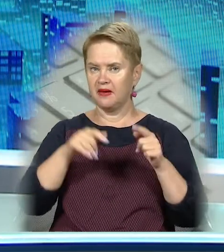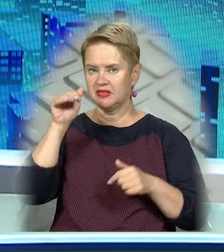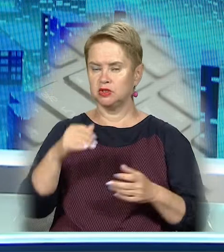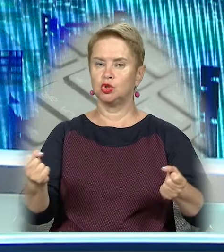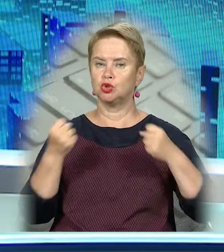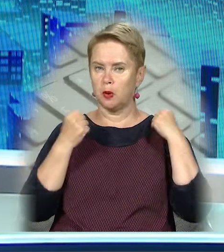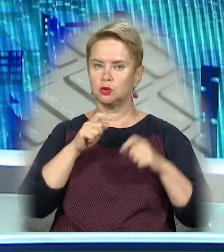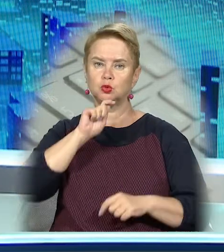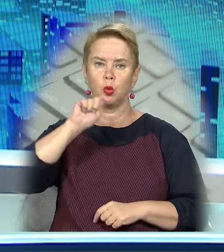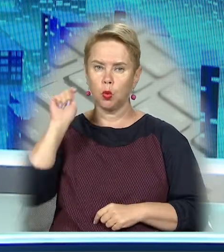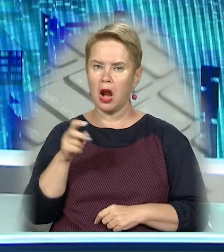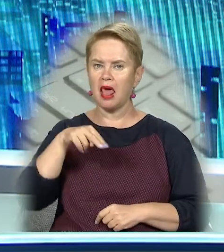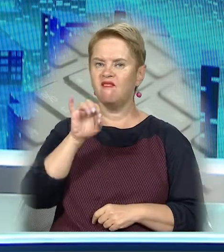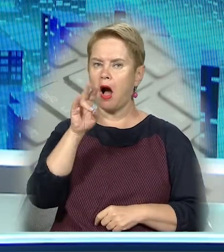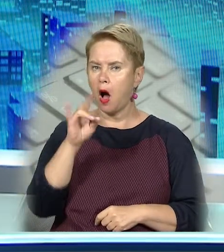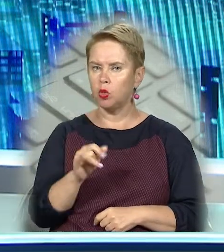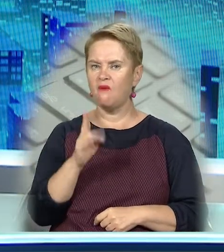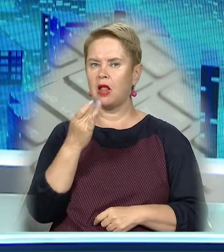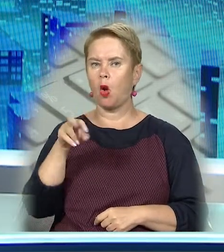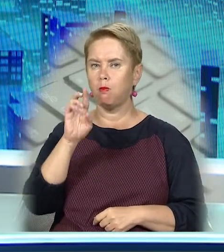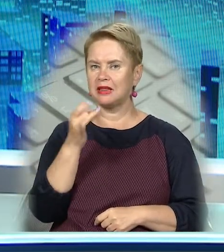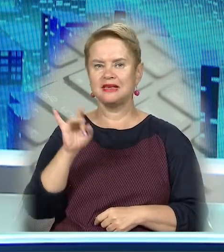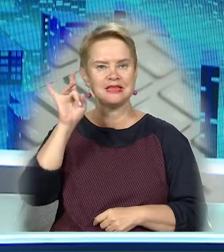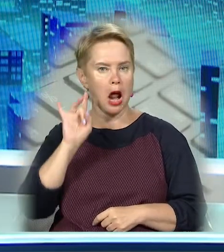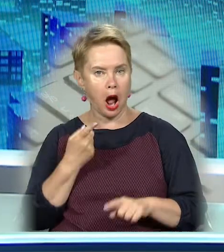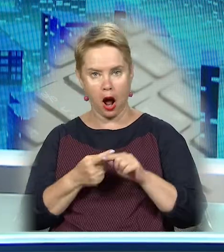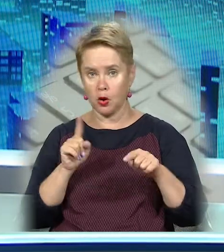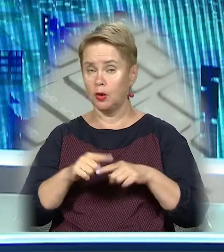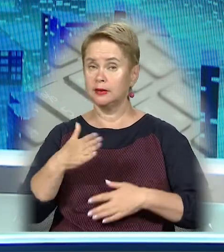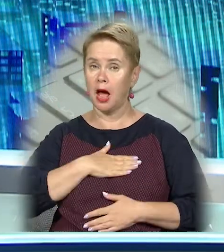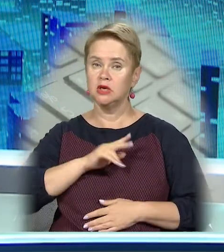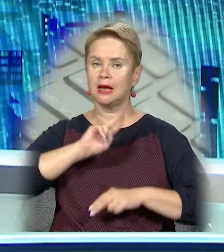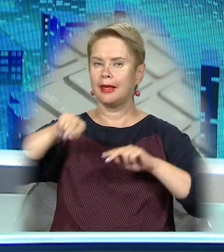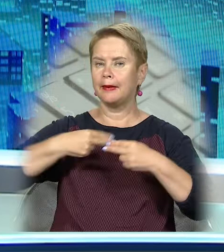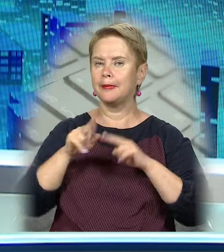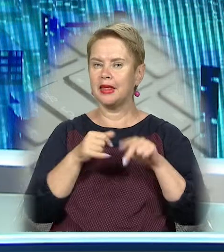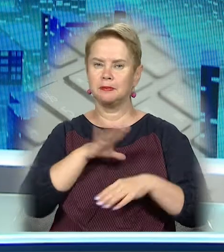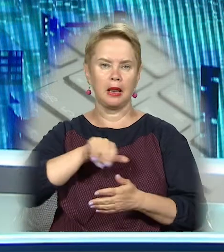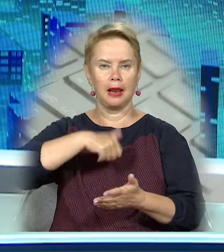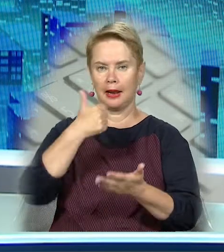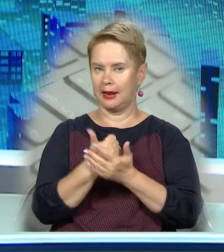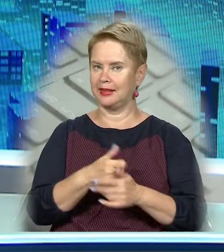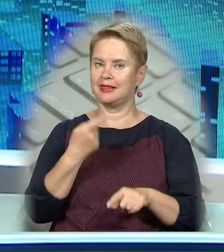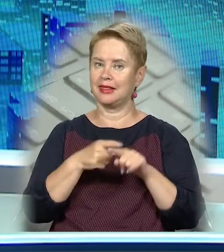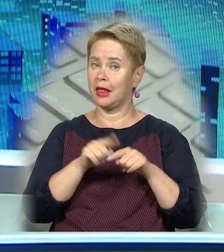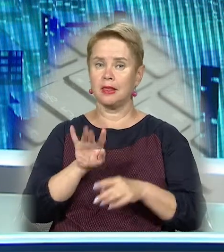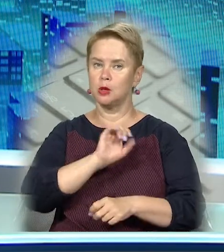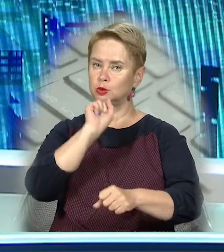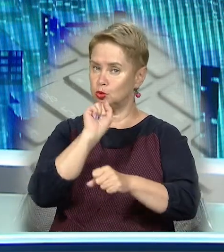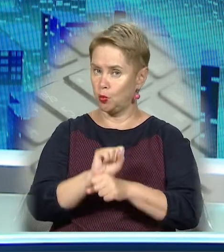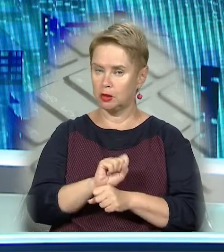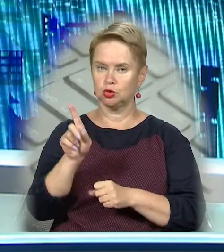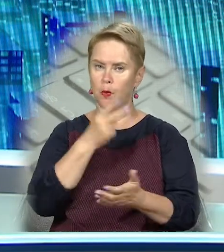тисячі спортсменок з України, Лівану, Великобританії та Ізраїлю. Наші гімнастки були серед лідерів, але, кажуть, не